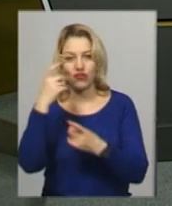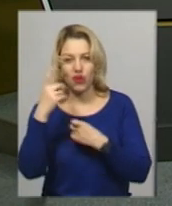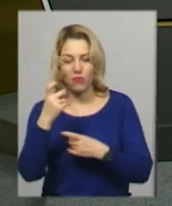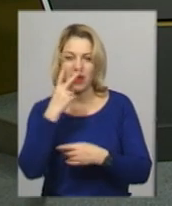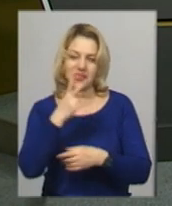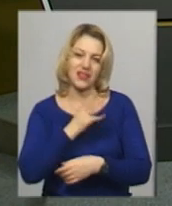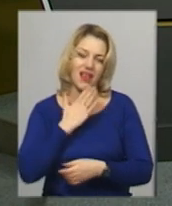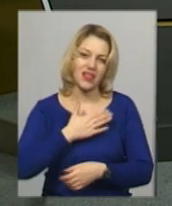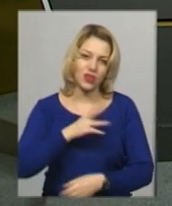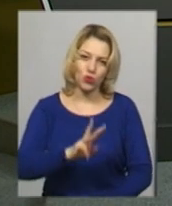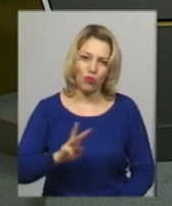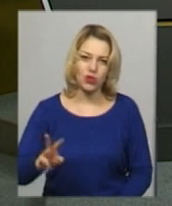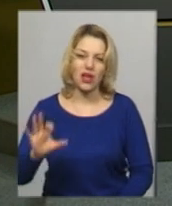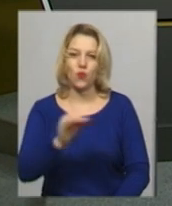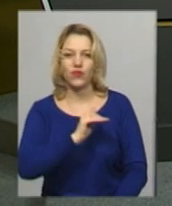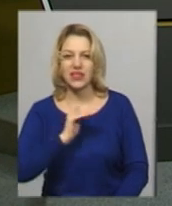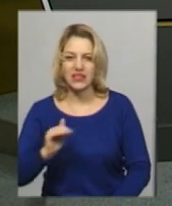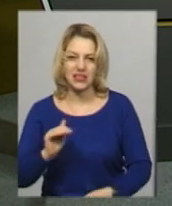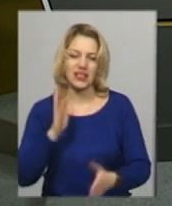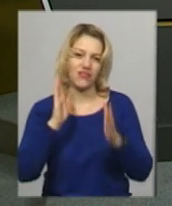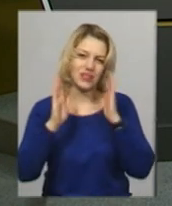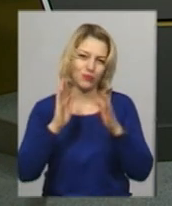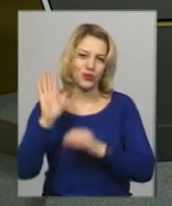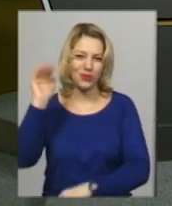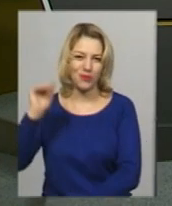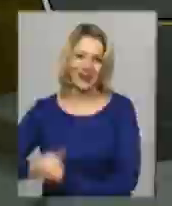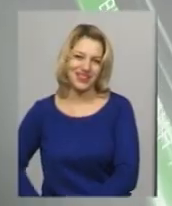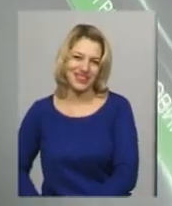нашому сайті та на офіційній сторінці у Фейсбук. Побачимось!